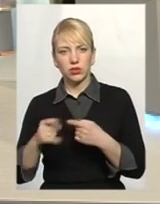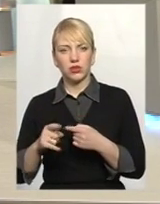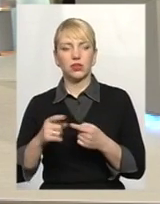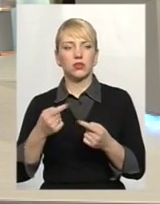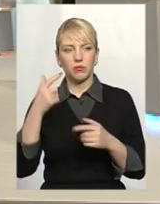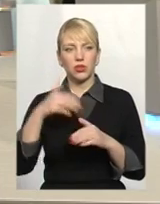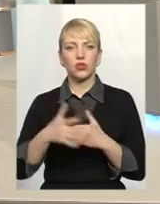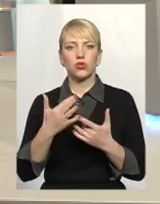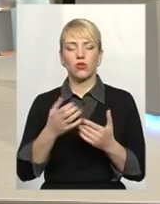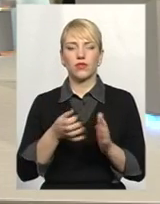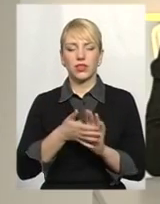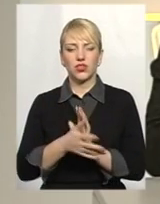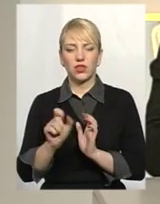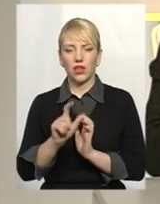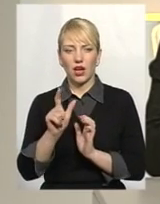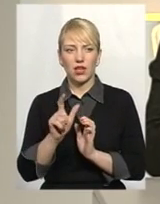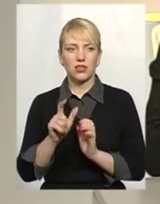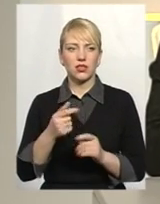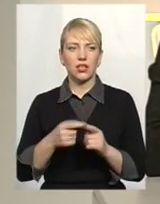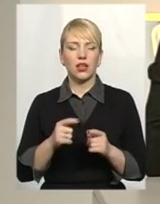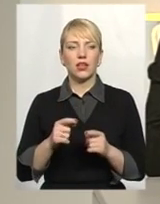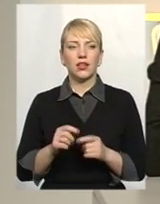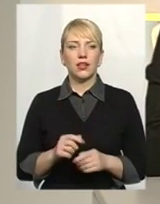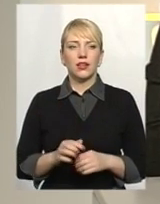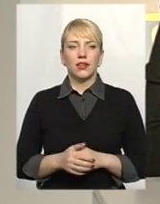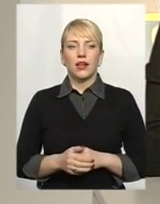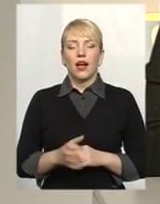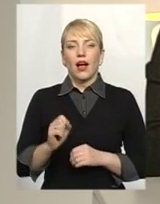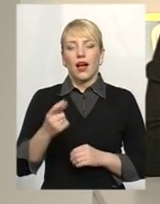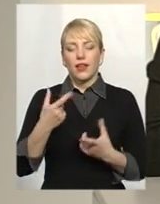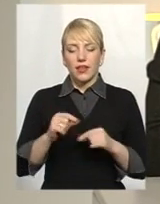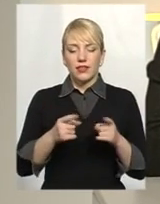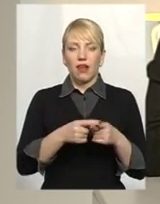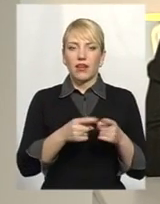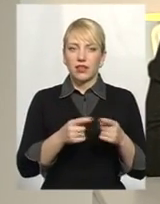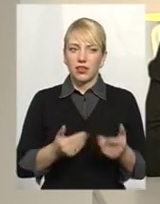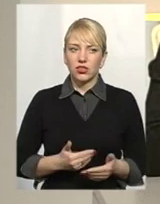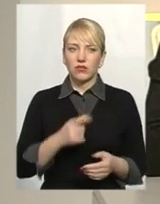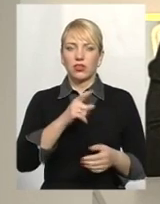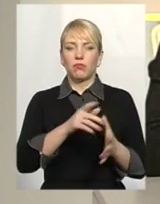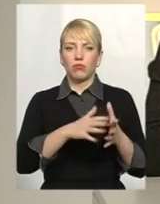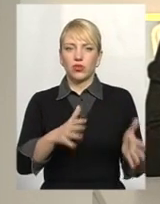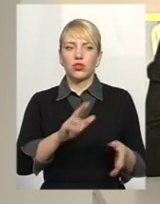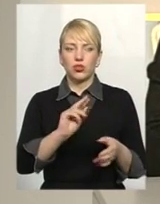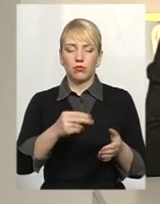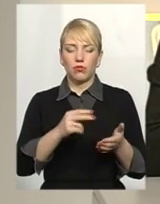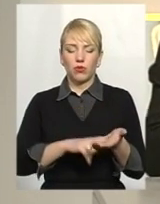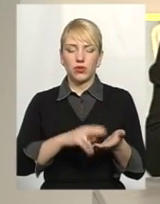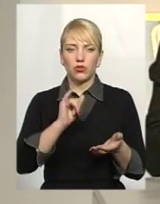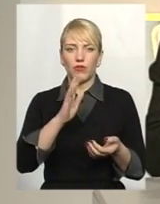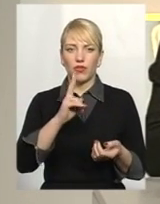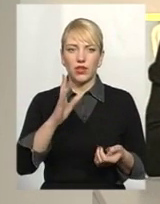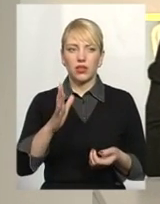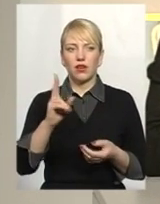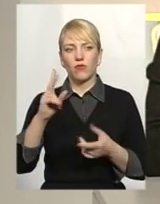вони витрачають газу в своїх межах за своїми потребами. А десь квартиранти, значно більше, ніж прописано в квартирі. В